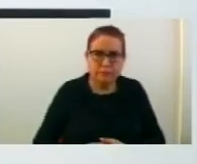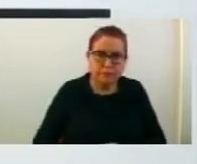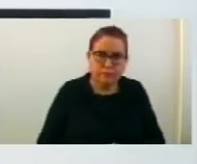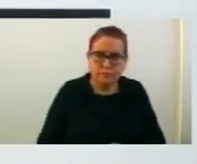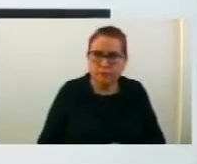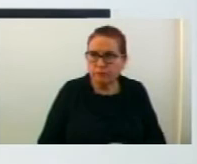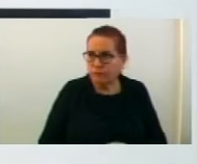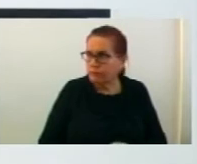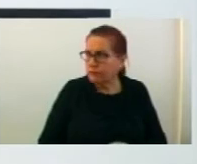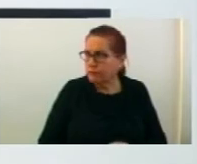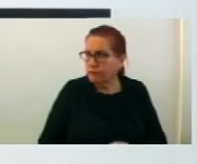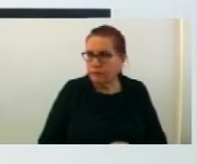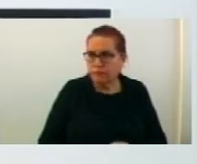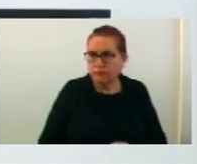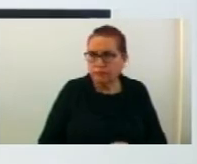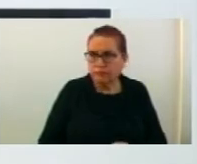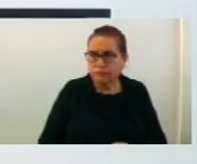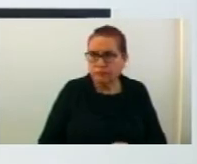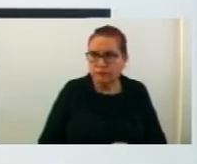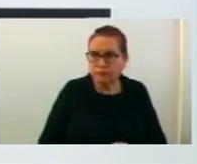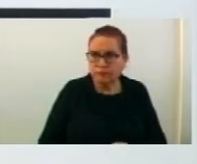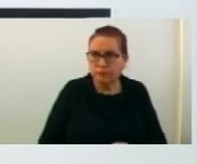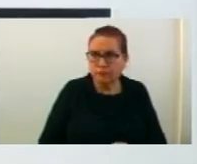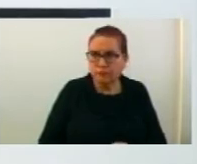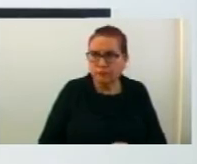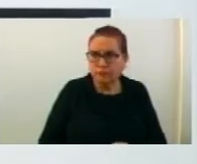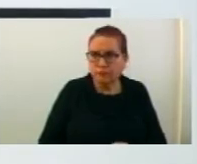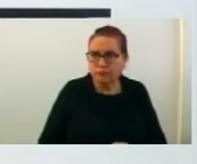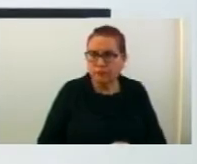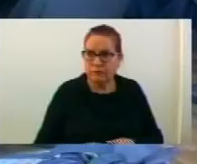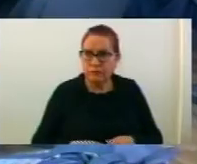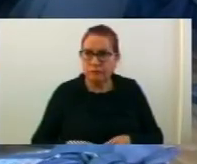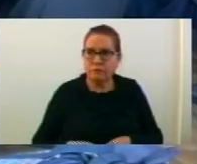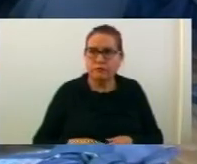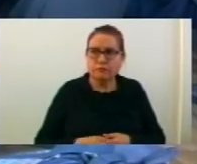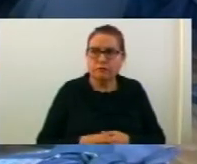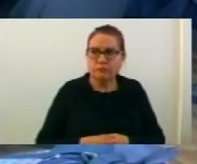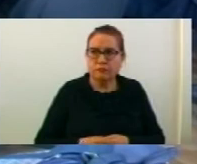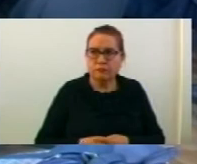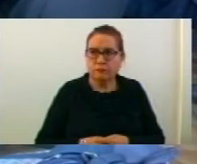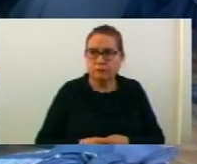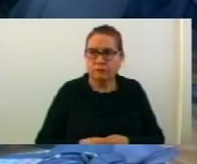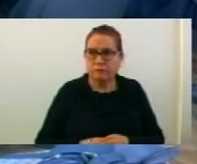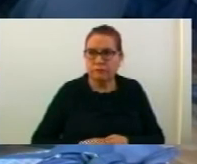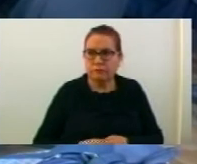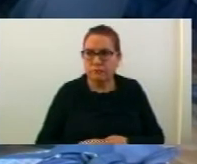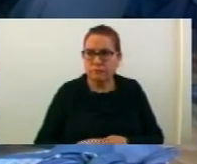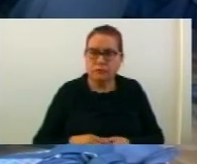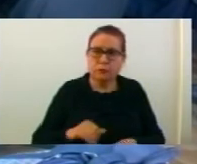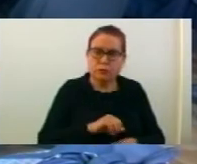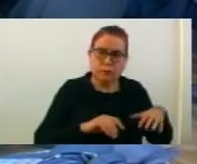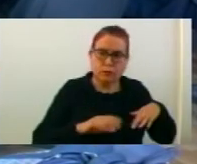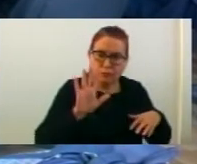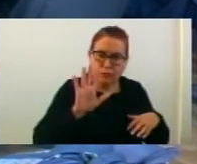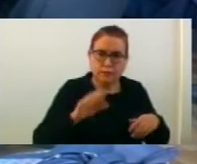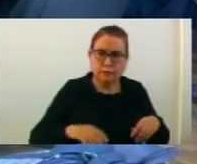Благодарам, директоре. Дали имате прашења некои за директора? Или? Ако може, пауза од пет минути. Може,